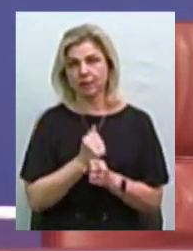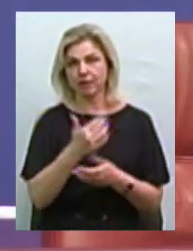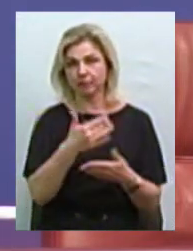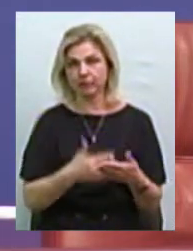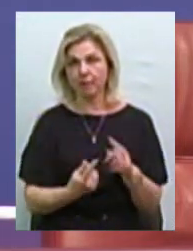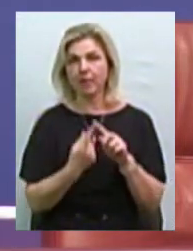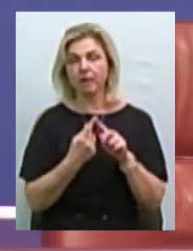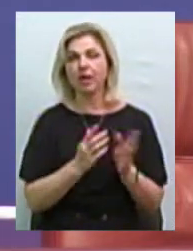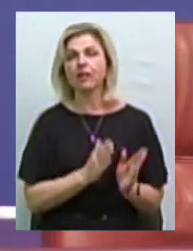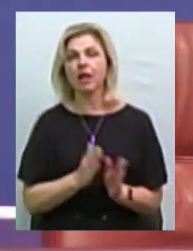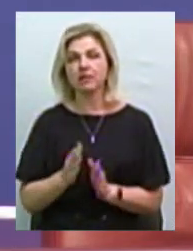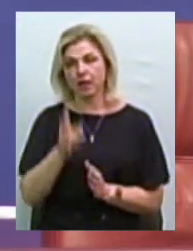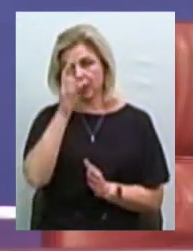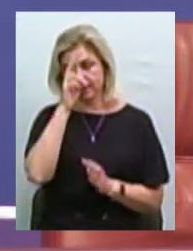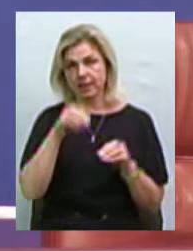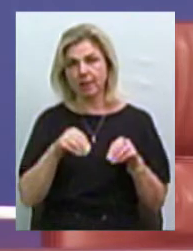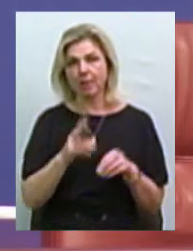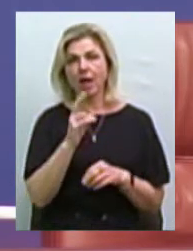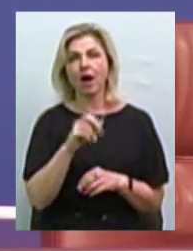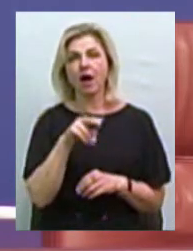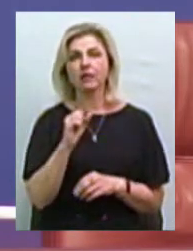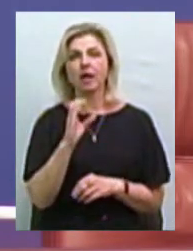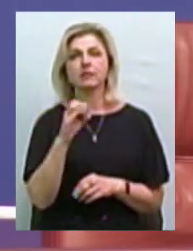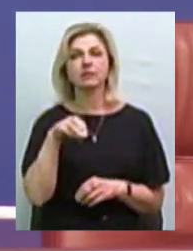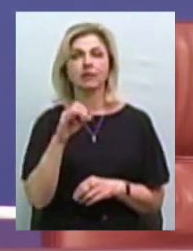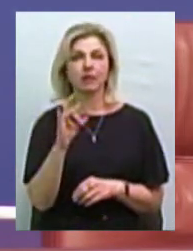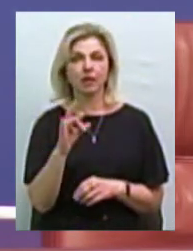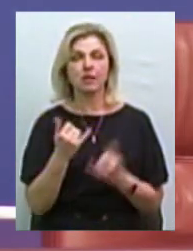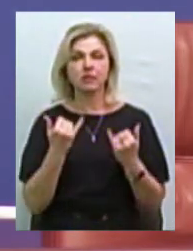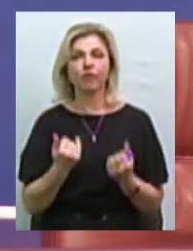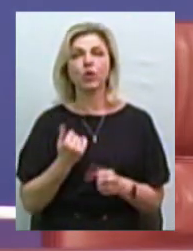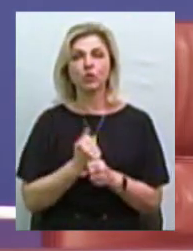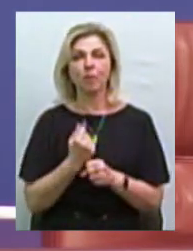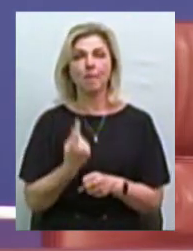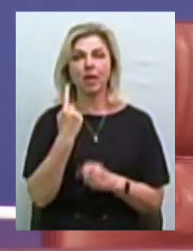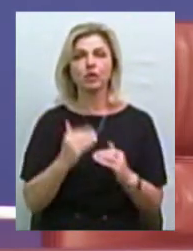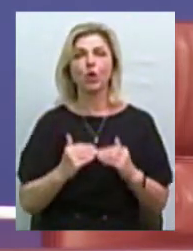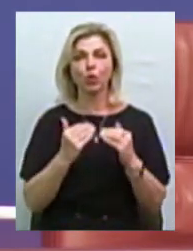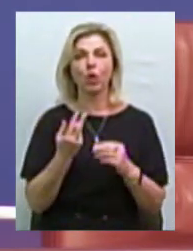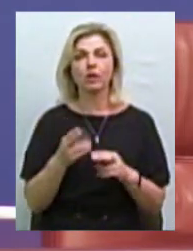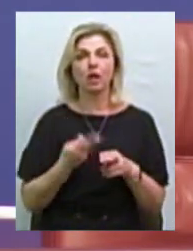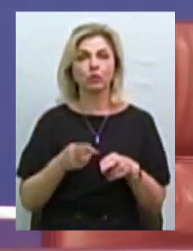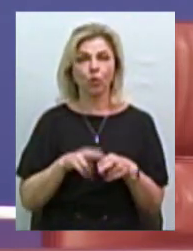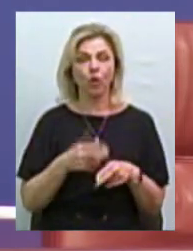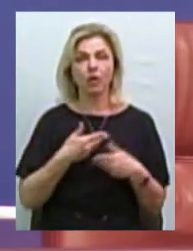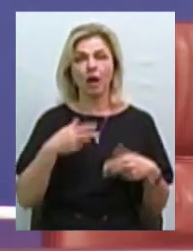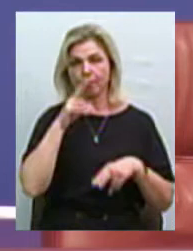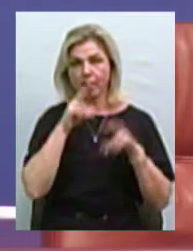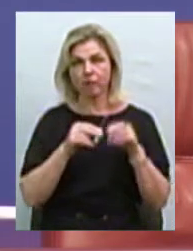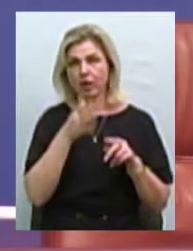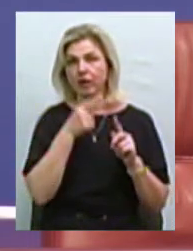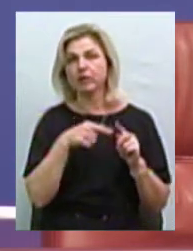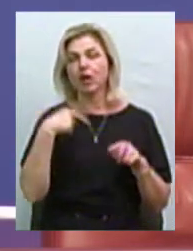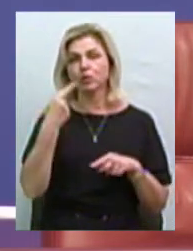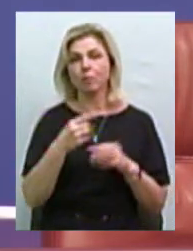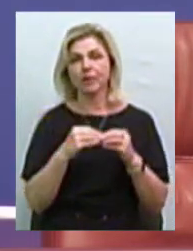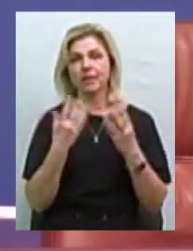Перше – навести лад в державному земельному кадастрі. Сьогодні ми зробили перший крок для цього. Я сподіваюся, що протягом наступних 10